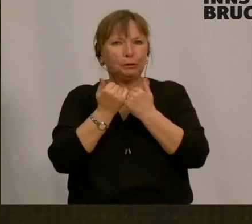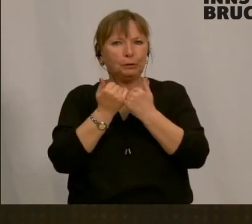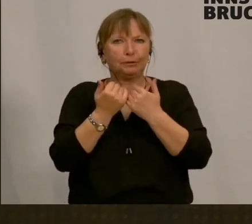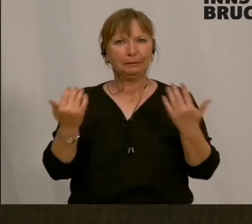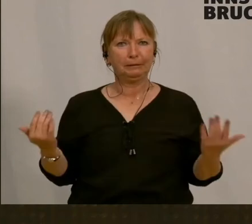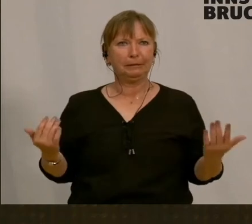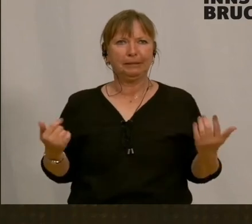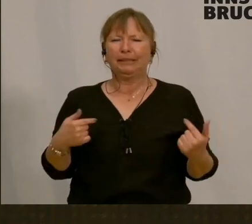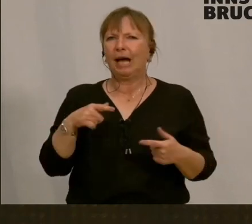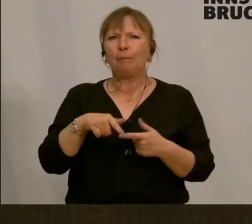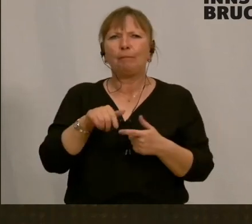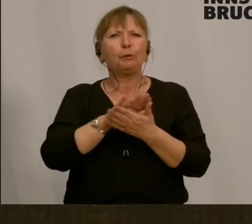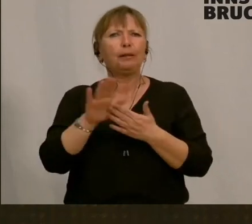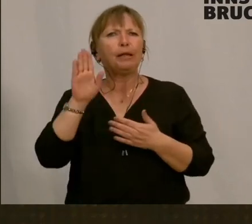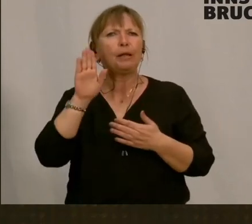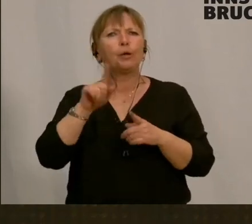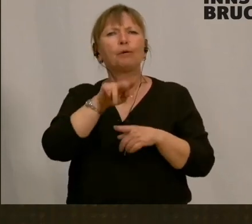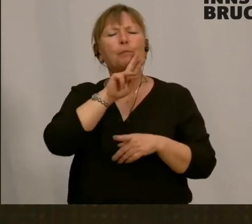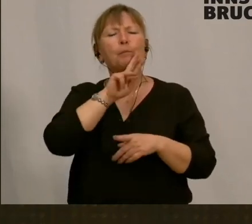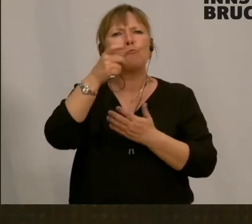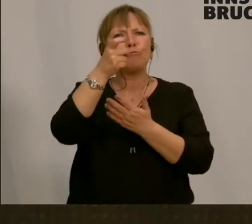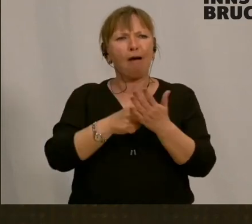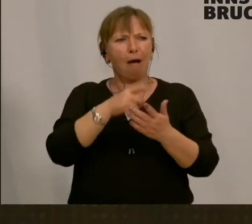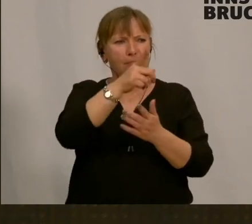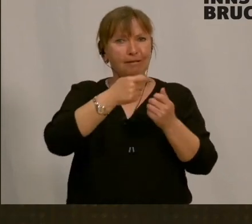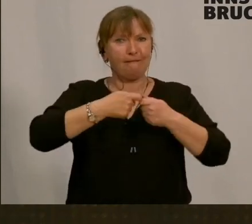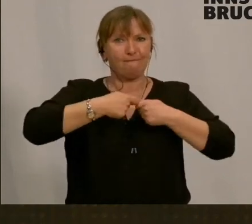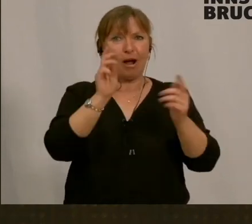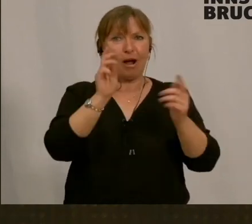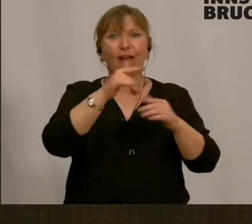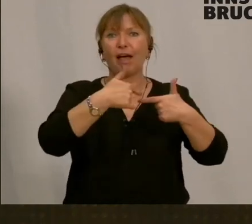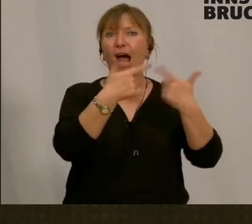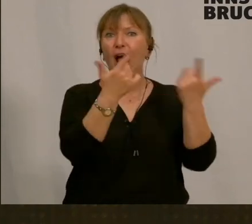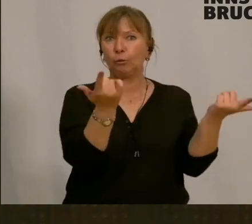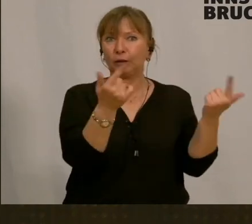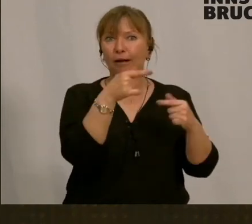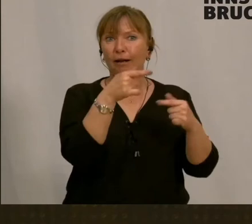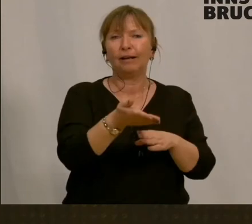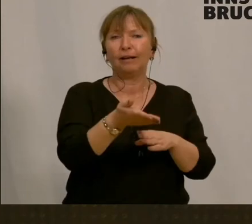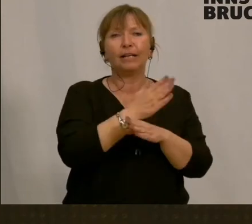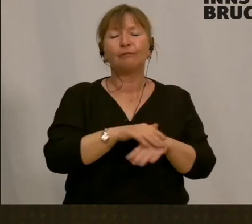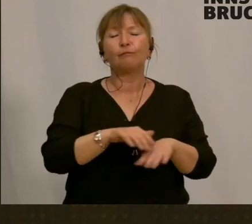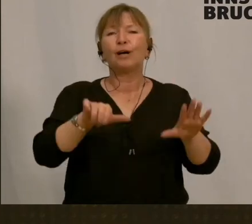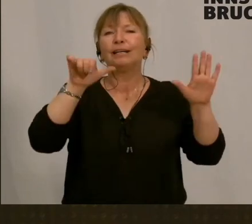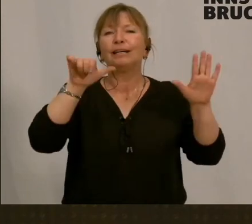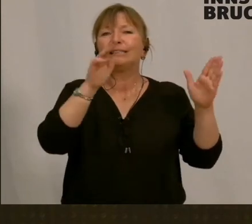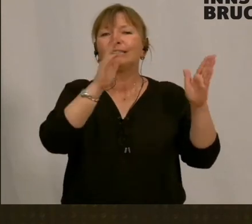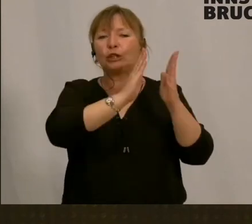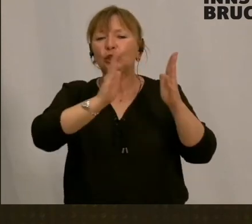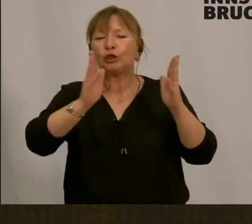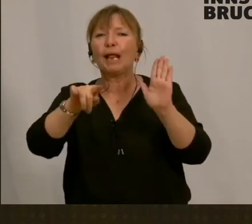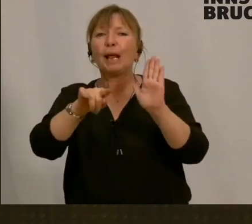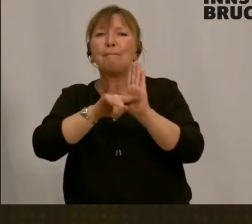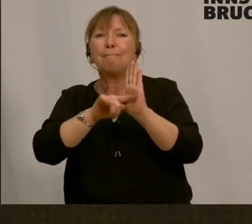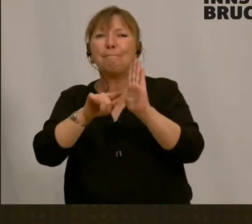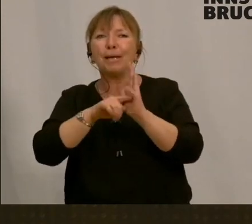auch nie gehört, wenn auf der Mutter Räume das verkauft wird an Ausländern, die davor sechsstellige Minusbeträge machen. Da waren deine